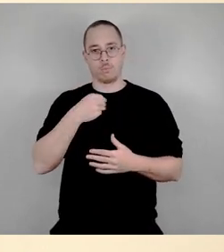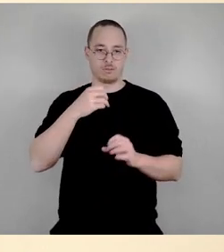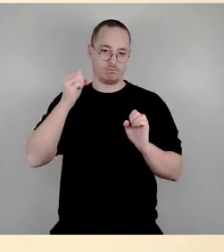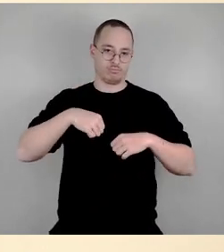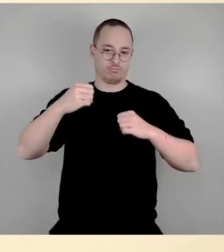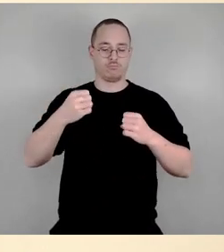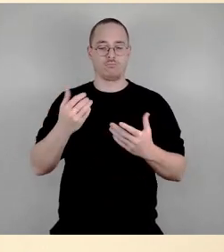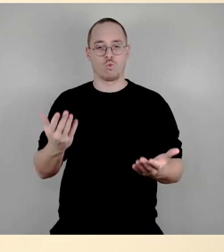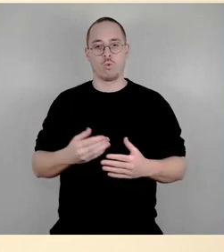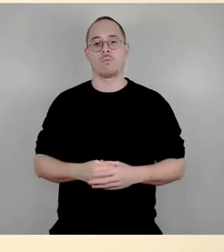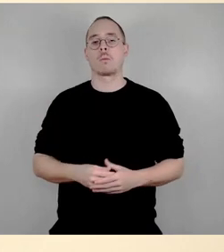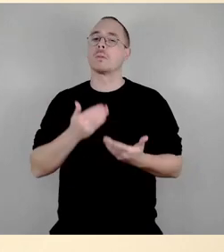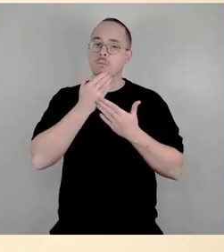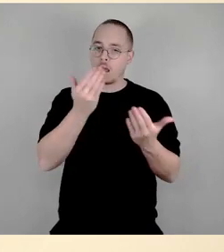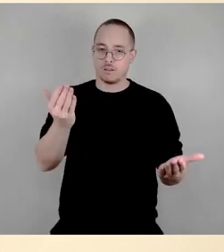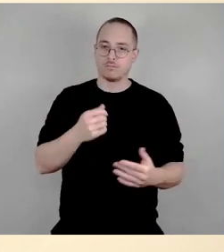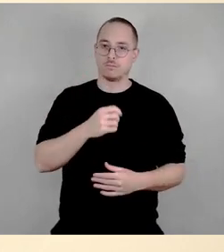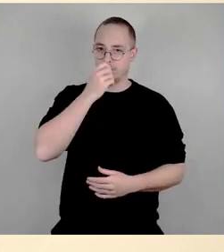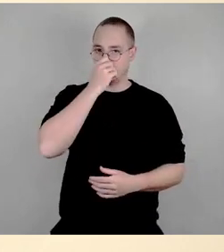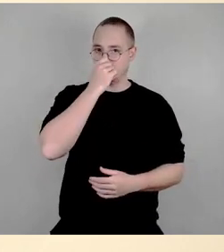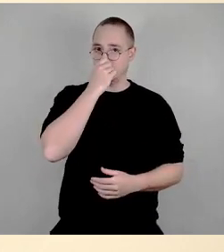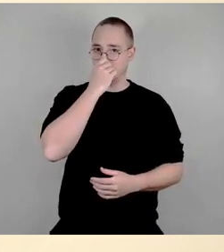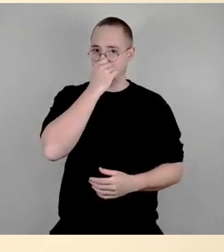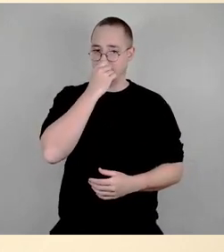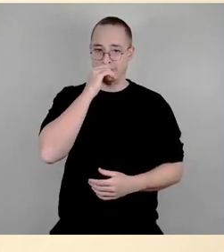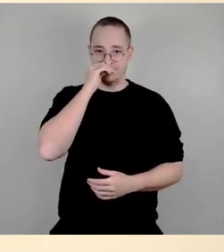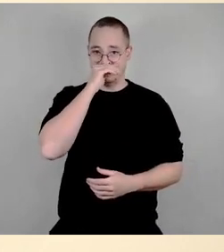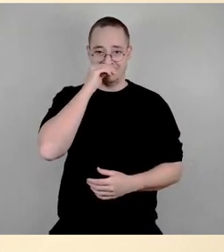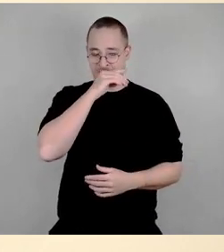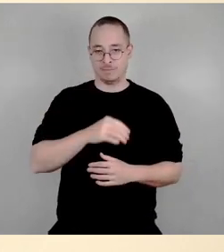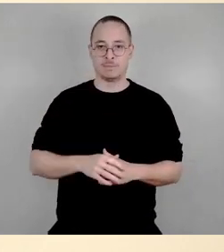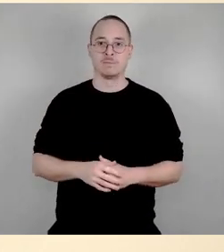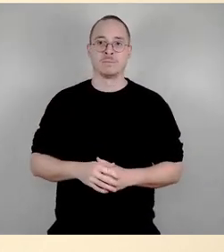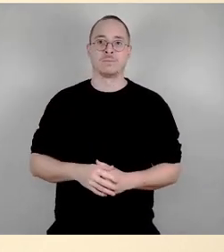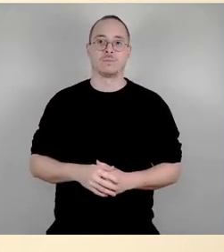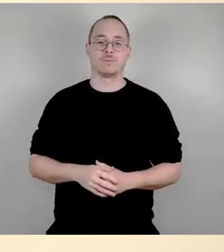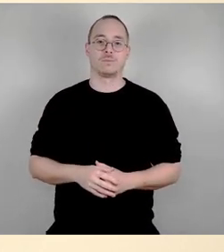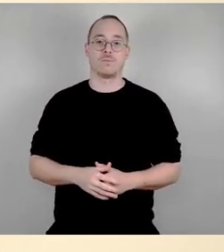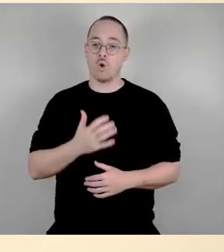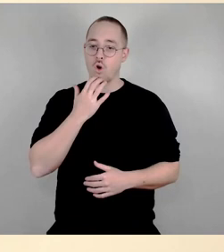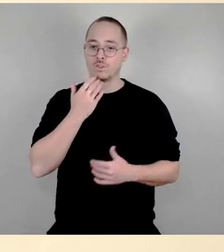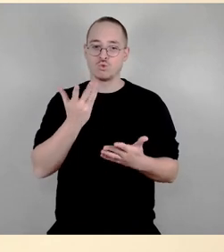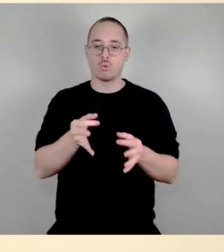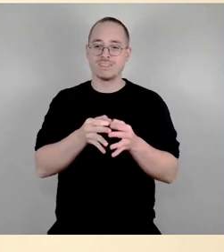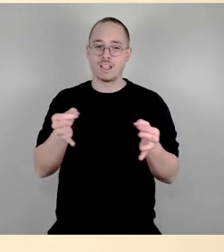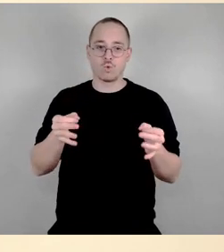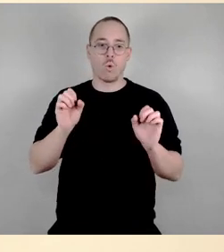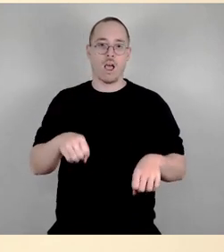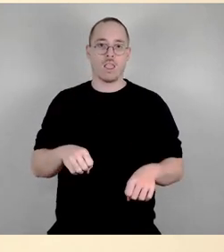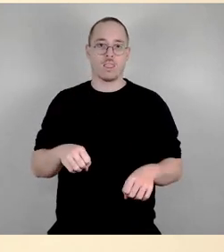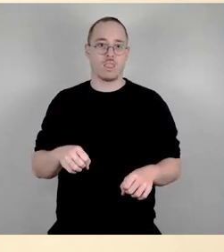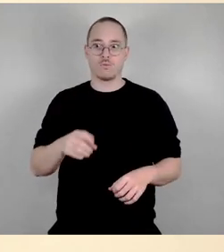bedanken. und hoffe so, dass wir eine Satzung hinbekommen, mit der dann eben wirklich auch tatsächlich nie nur der politische